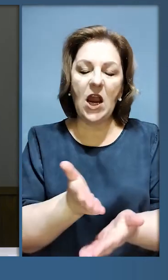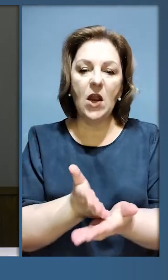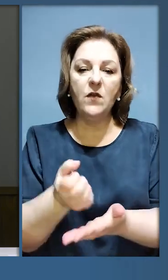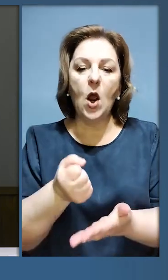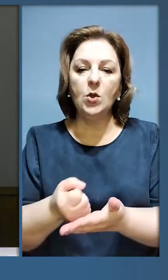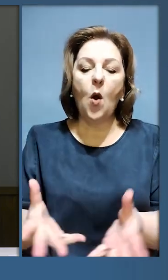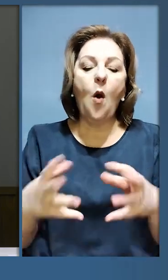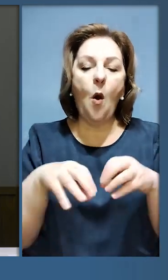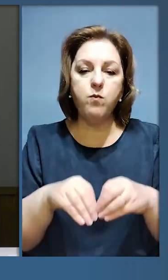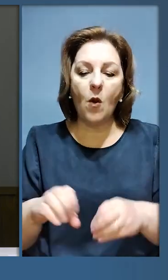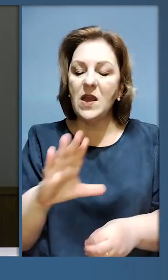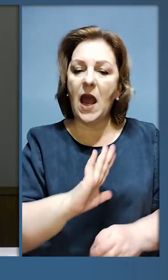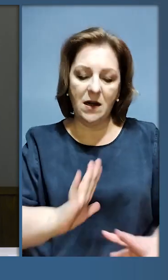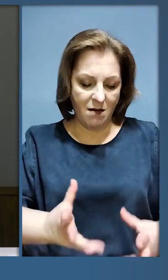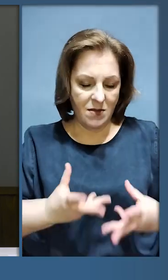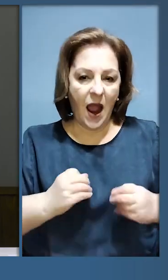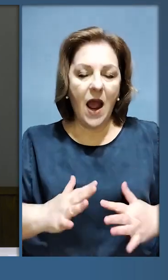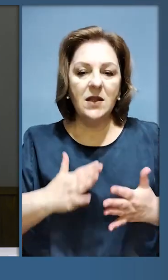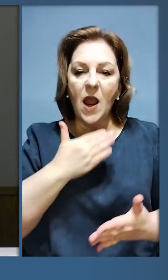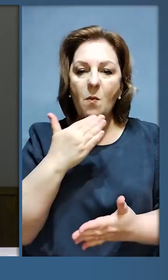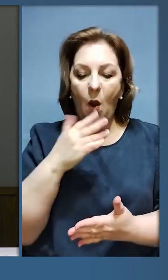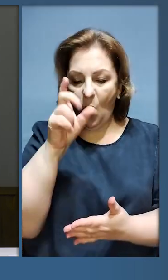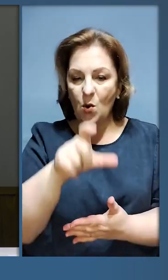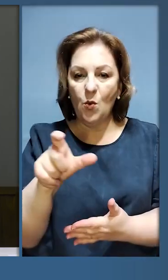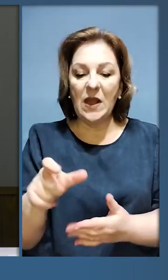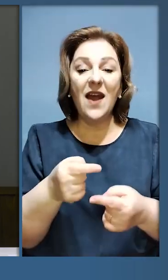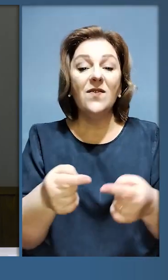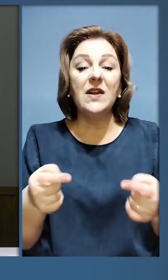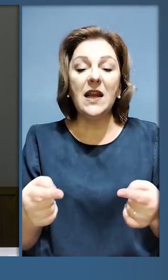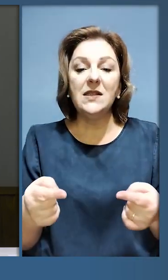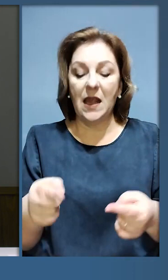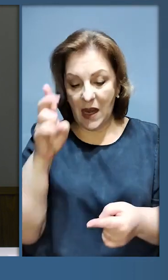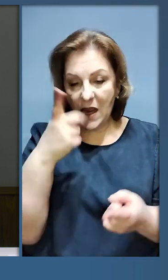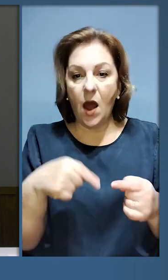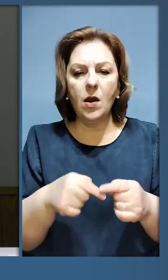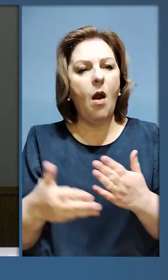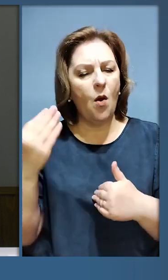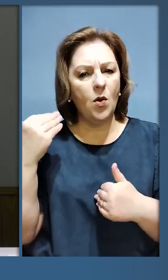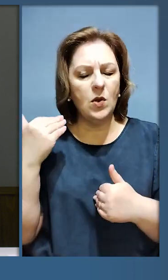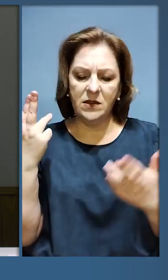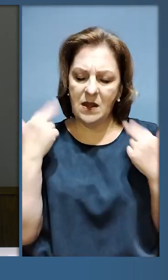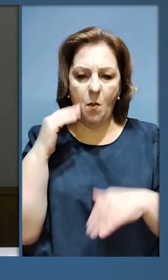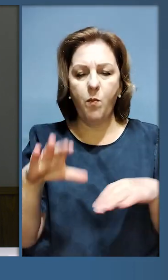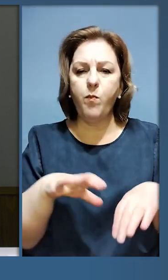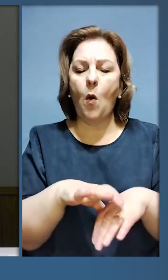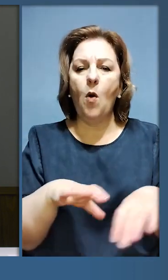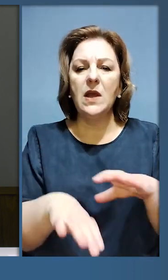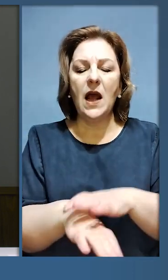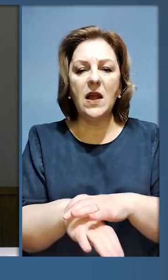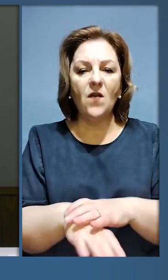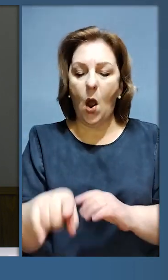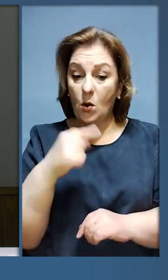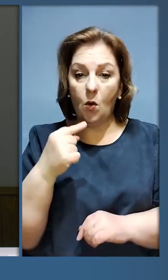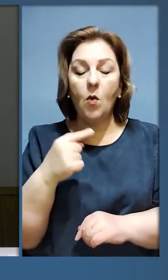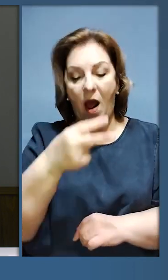литовський шлях до об'єднаної Європи надихали багатьох людей в різних країнах, колись поневолених